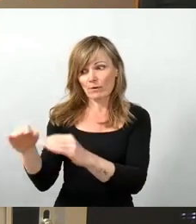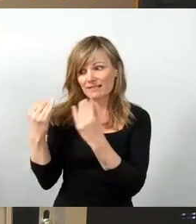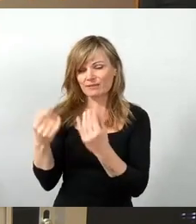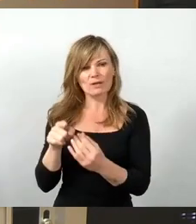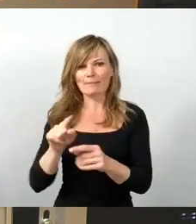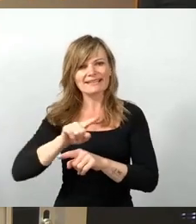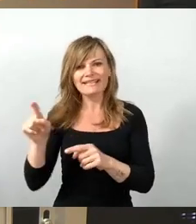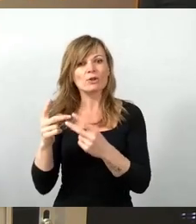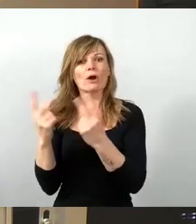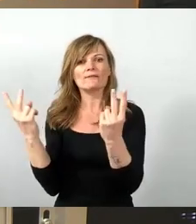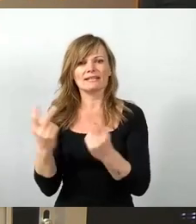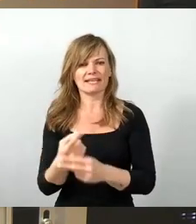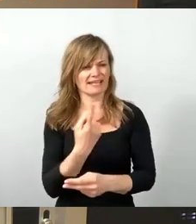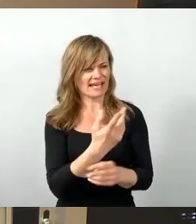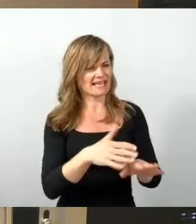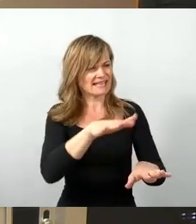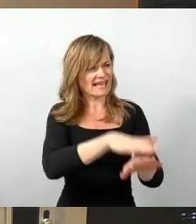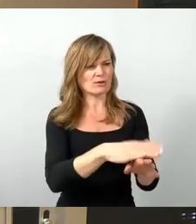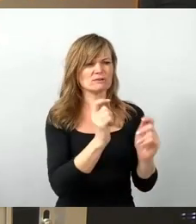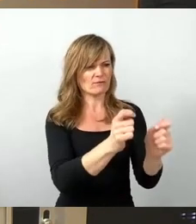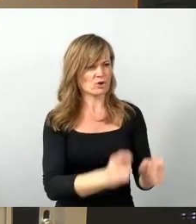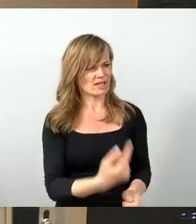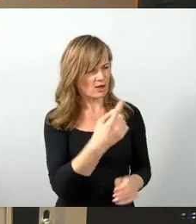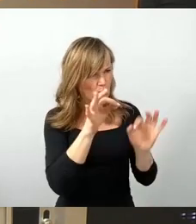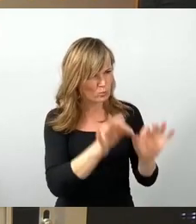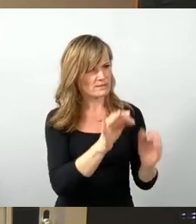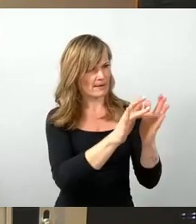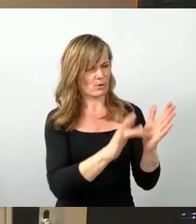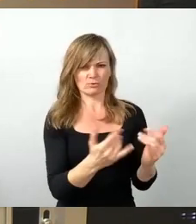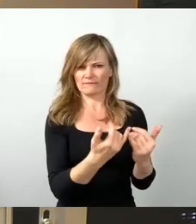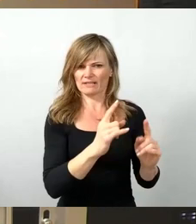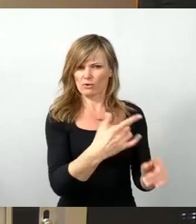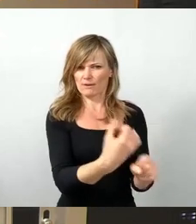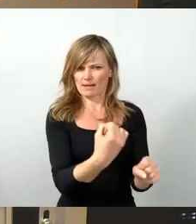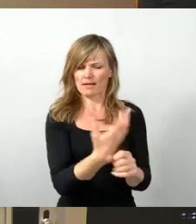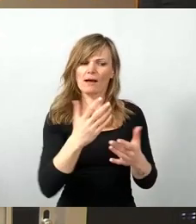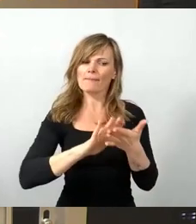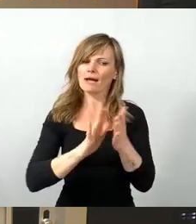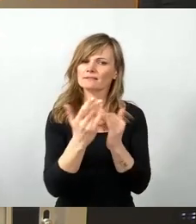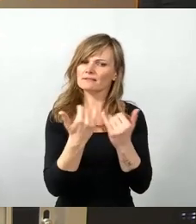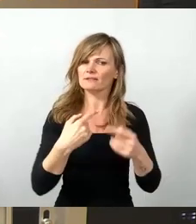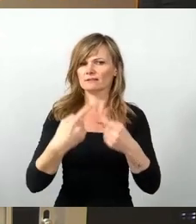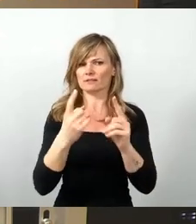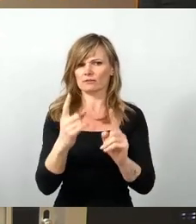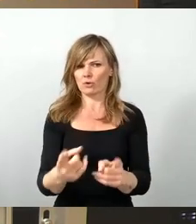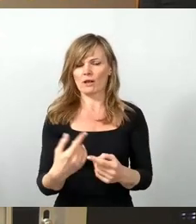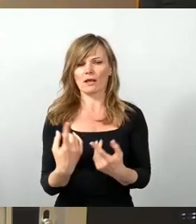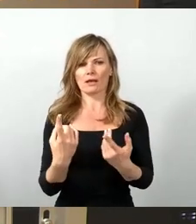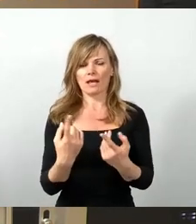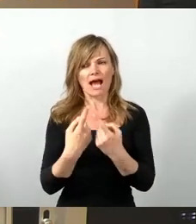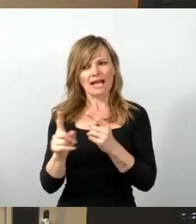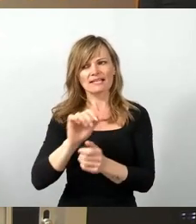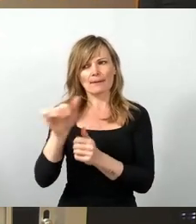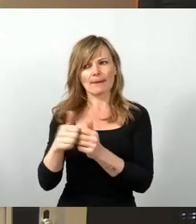begründete Deckungsvorschläge machen? Wie soll das eigentlich in der Praxis funktionieren? Und warum haben wir das eigentlich in den ganzen anderen Beiräten nicht formuliert? Dort